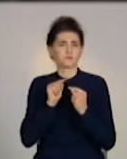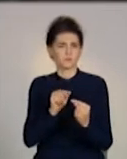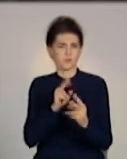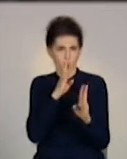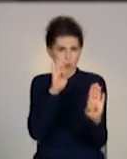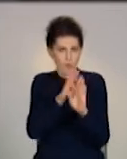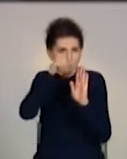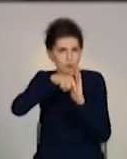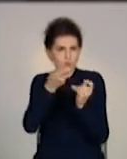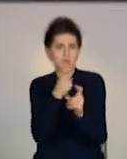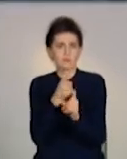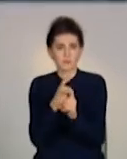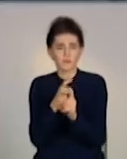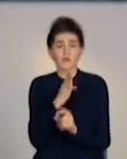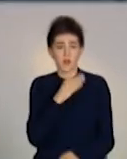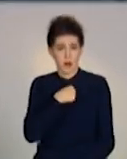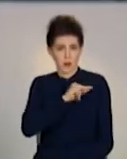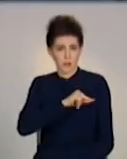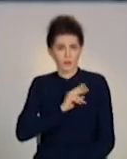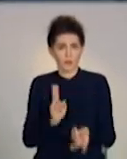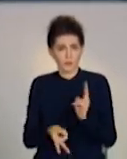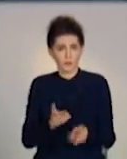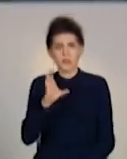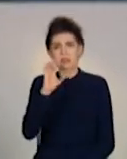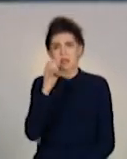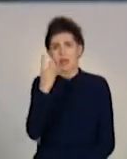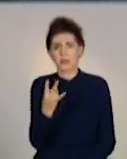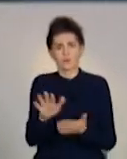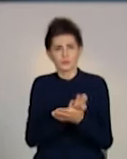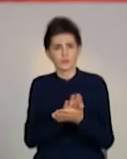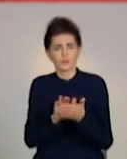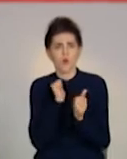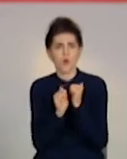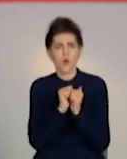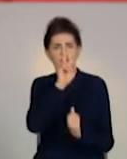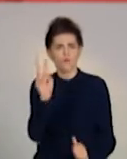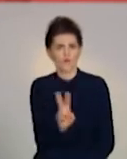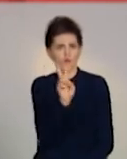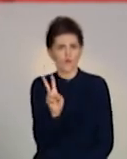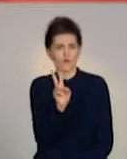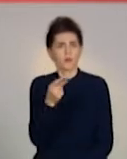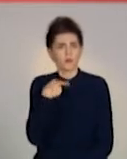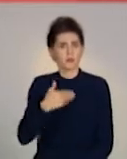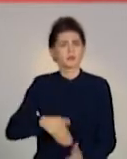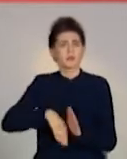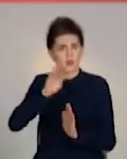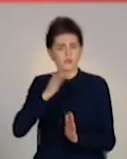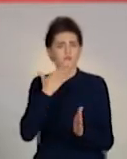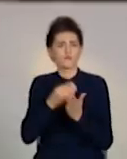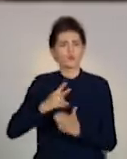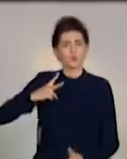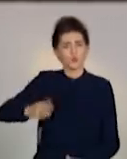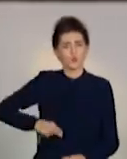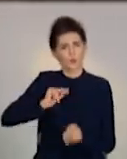працює кухарем. Розповідає, на роботі санітарна обробка кожні дві години. До гігієни також з малку привчає й доньку.